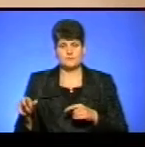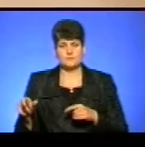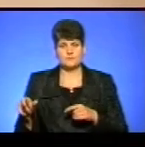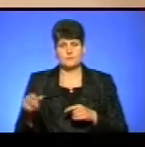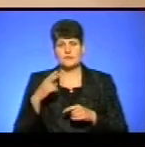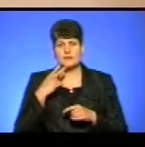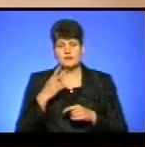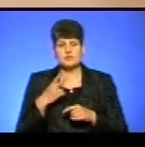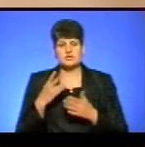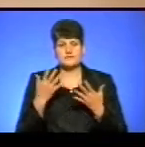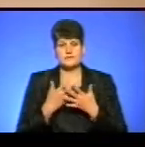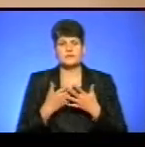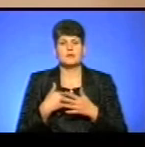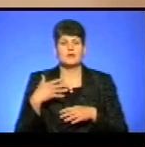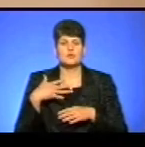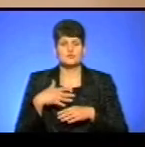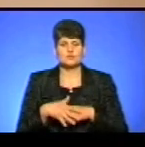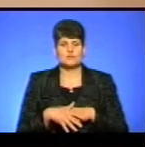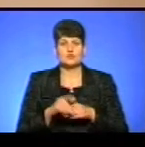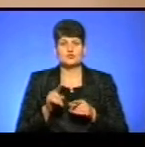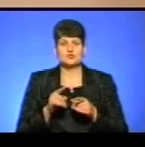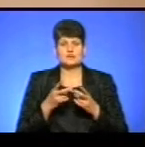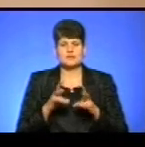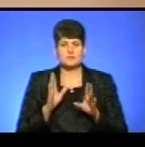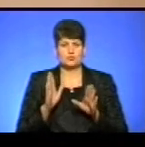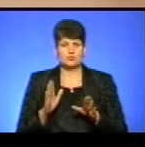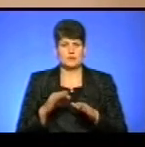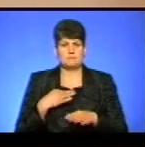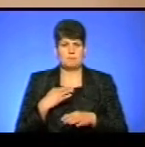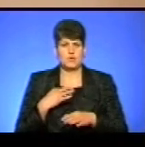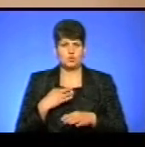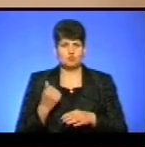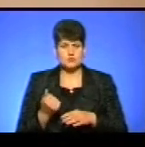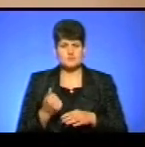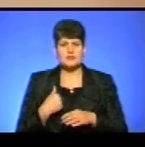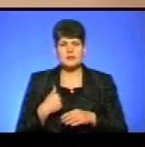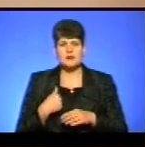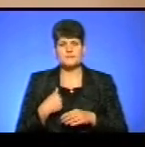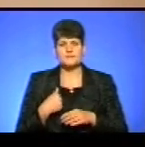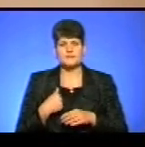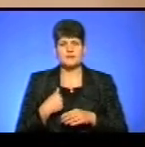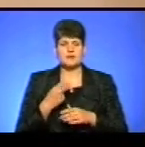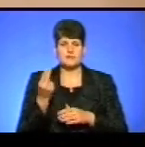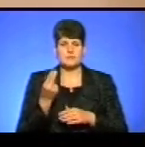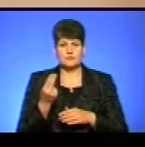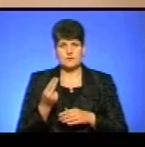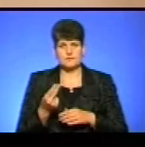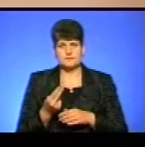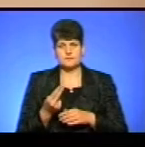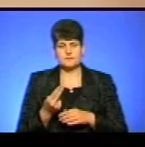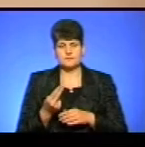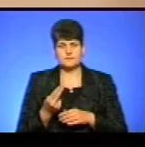фільм, я зрозумію, що не треба бути байдужим. І я зобразив на малюнку